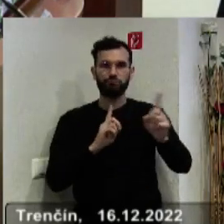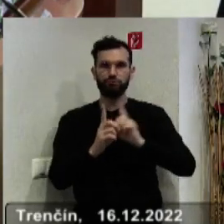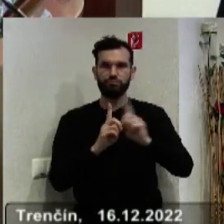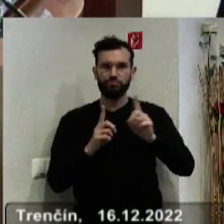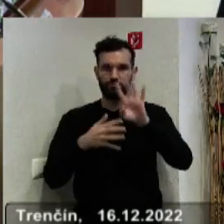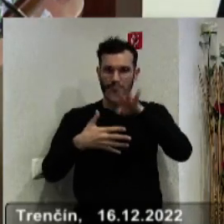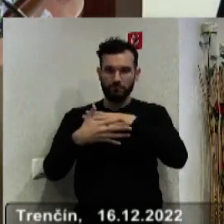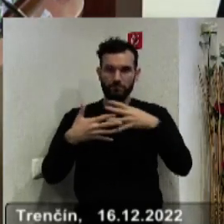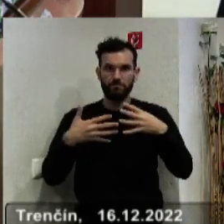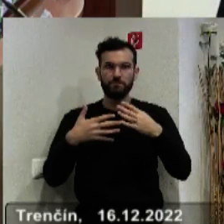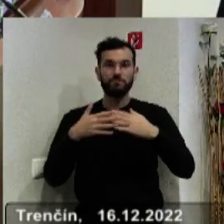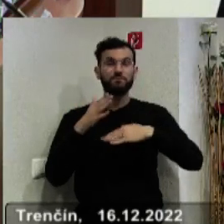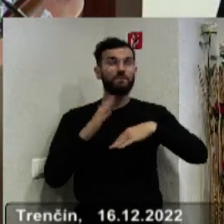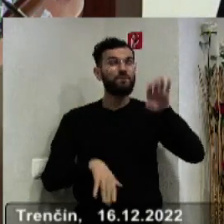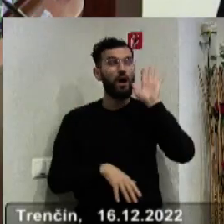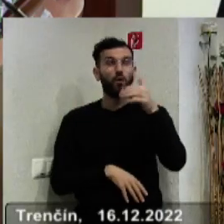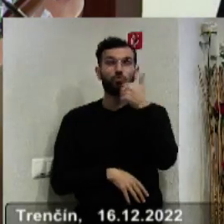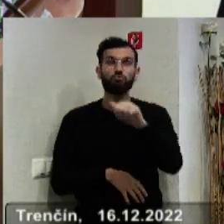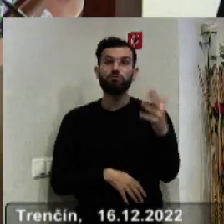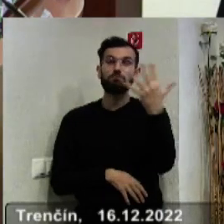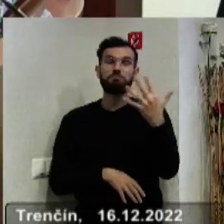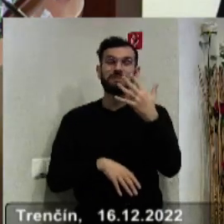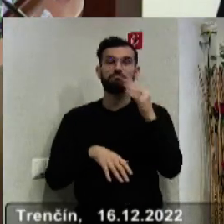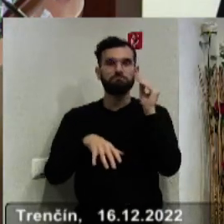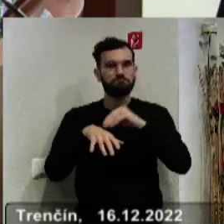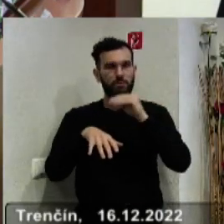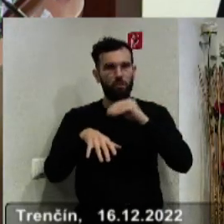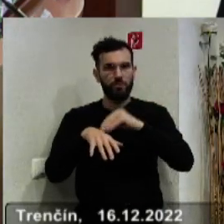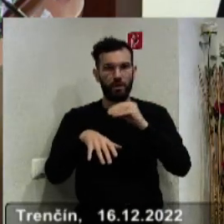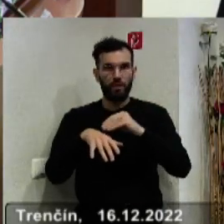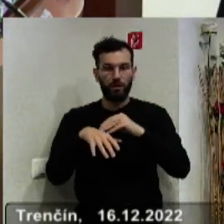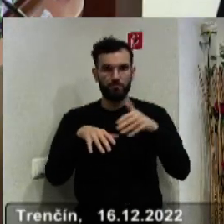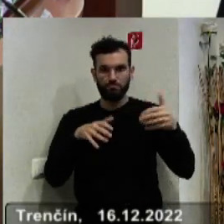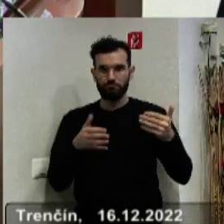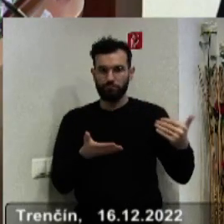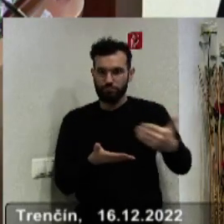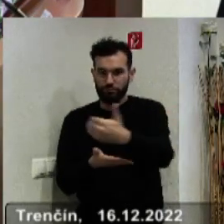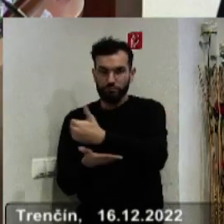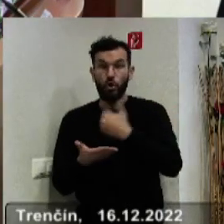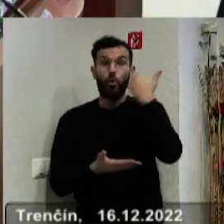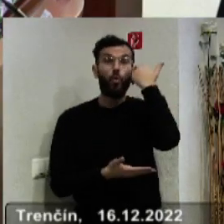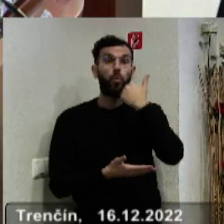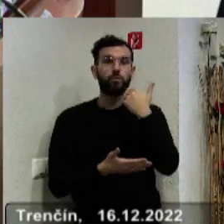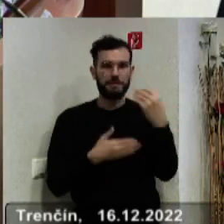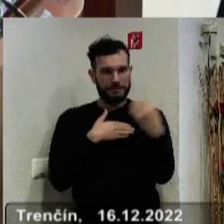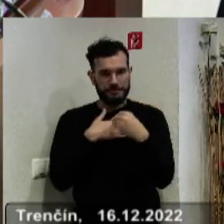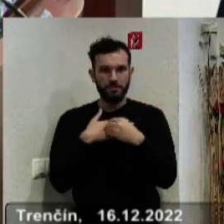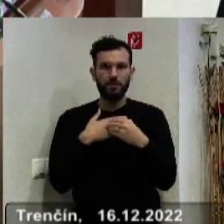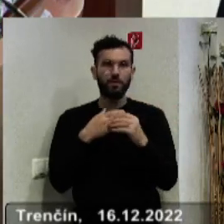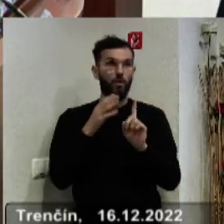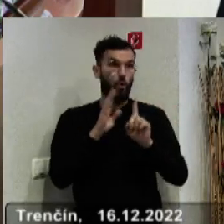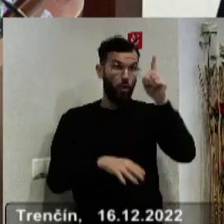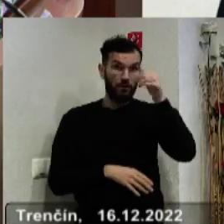105, viac ako 150 pripomienok, ktoré sme ako župa pozberali od ľudí, nielen z horné nitrie, ale aj tu spovažia